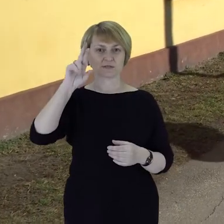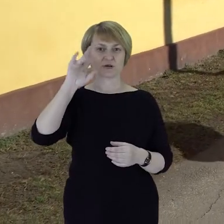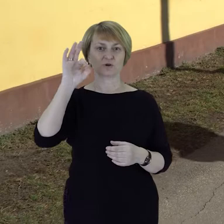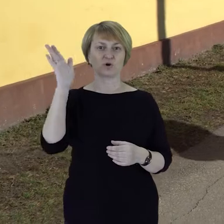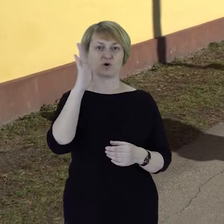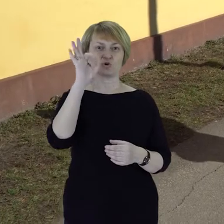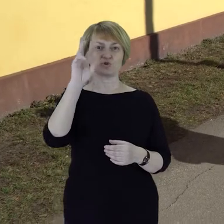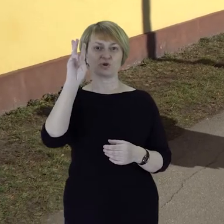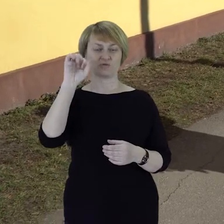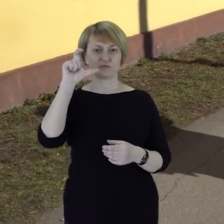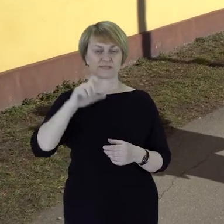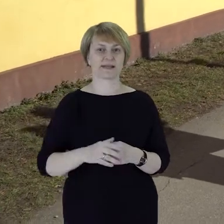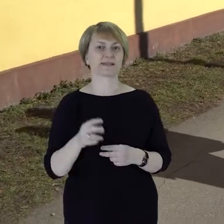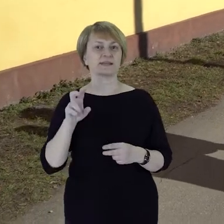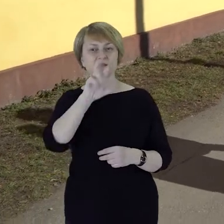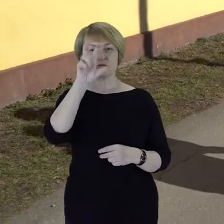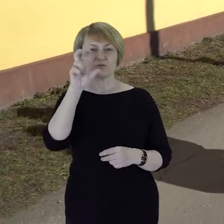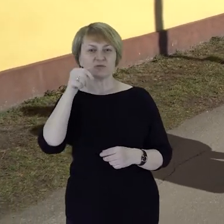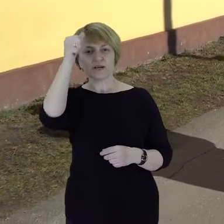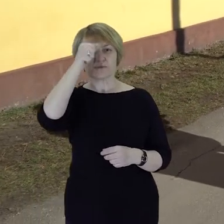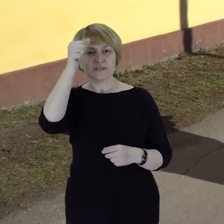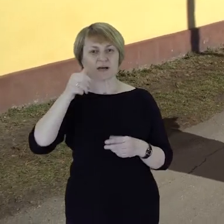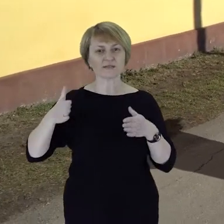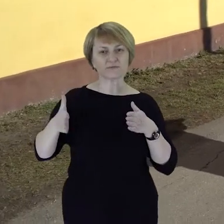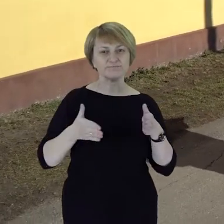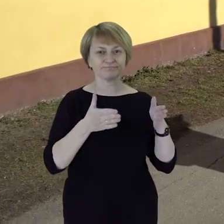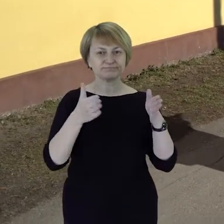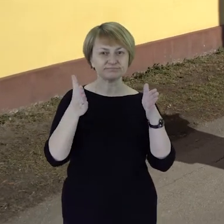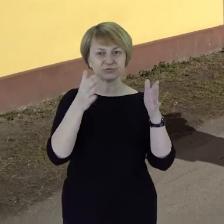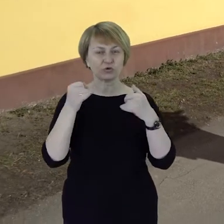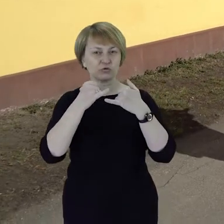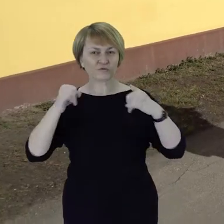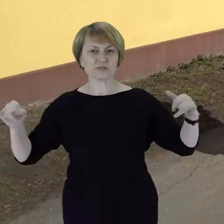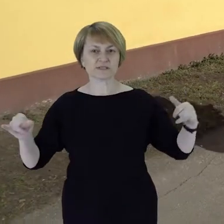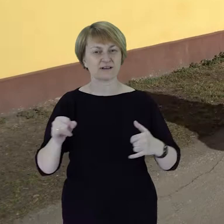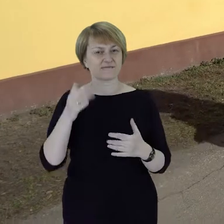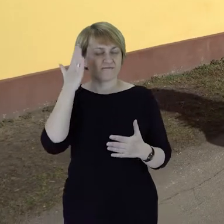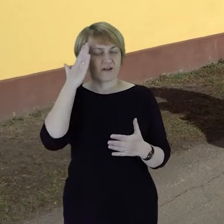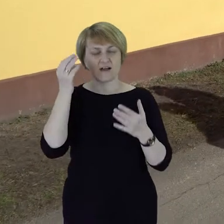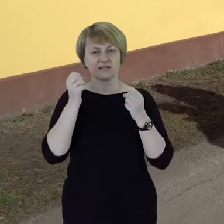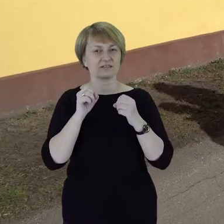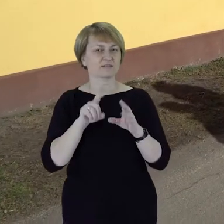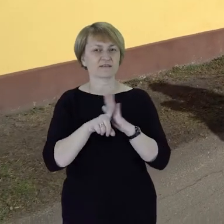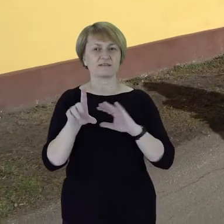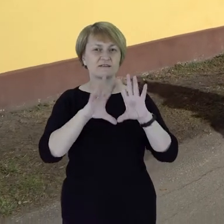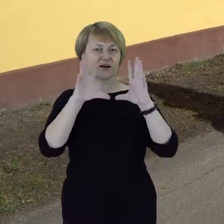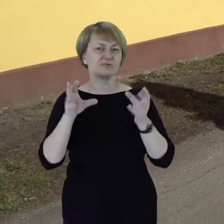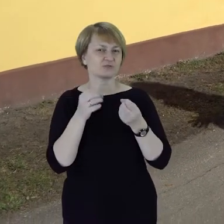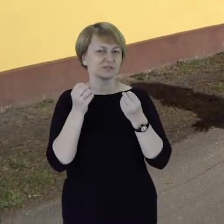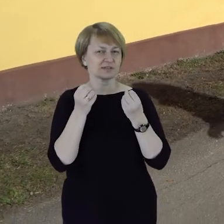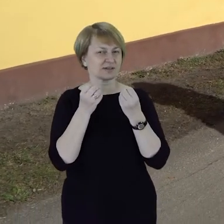popatrzymy na nazwy ulic, które tutaj są, którymi my dzisiaj będziemy podążać, pani Urszulo, to jasnym się staje, jaką